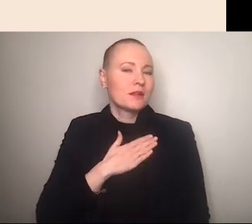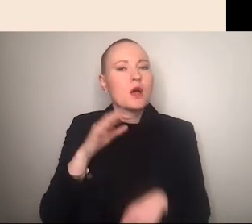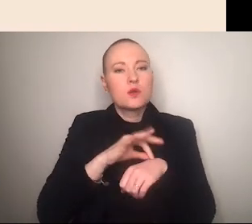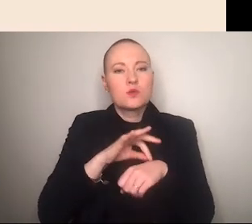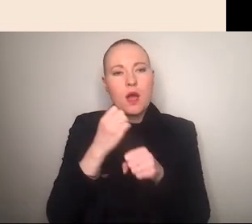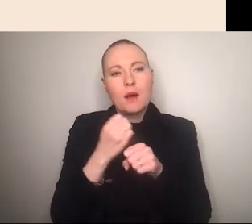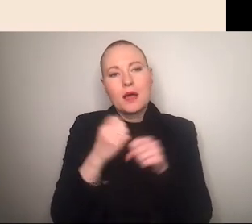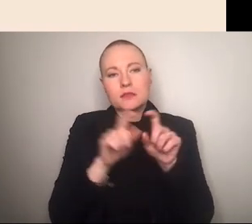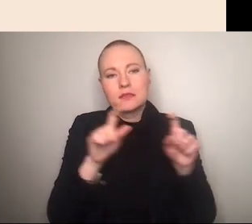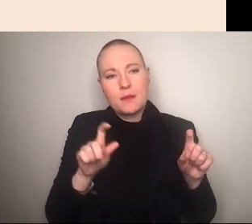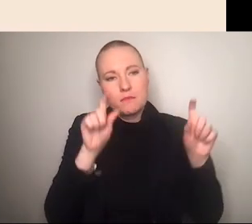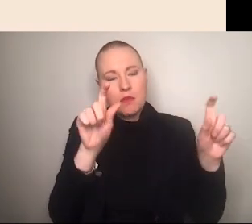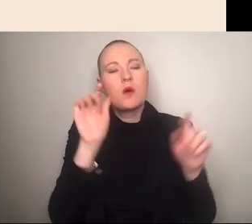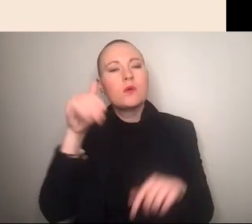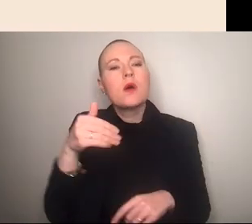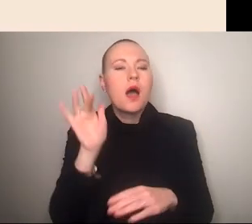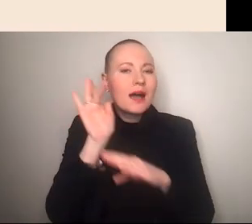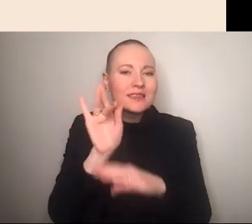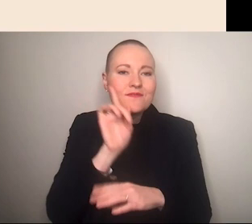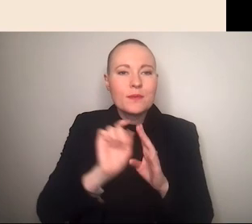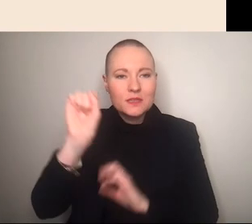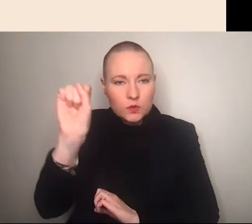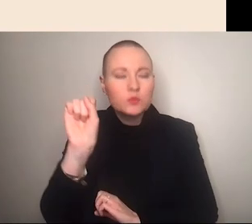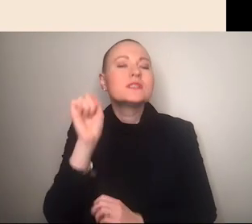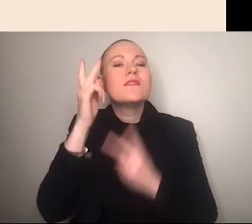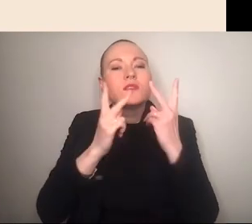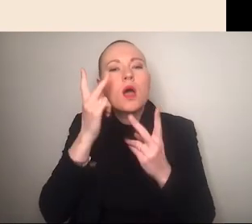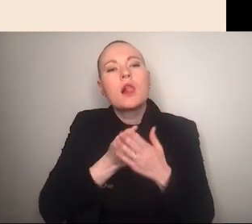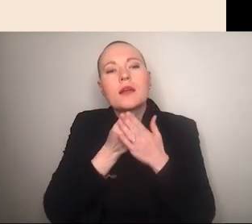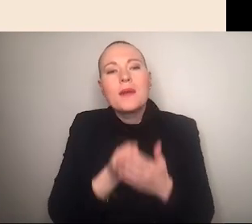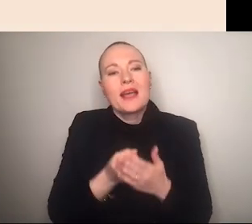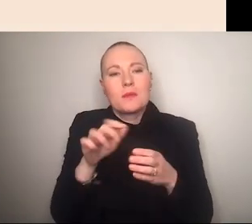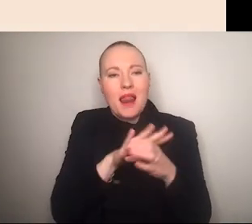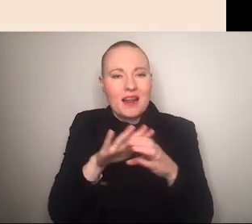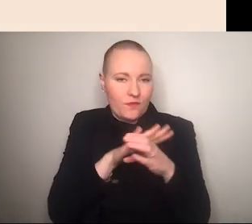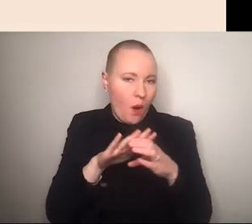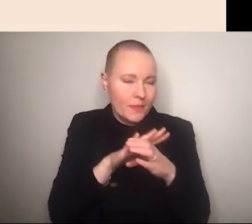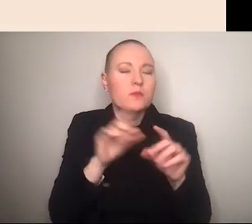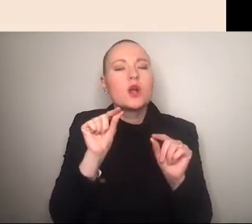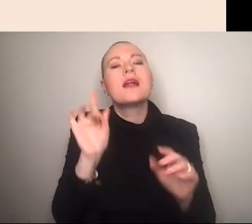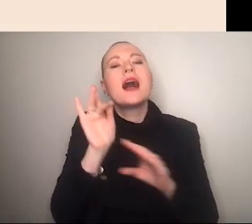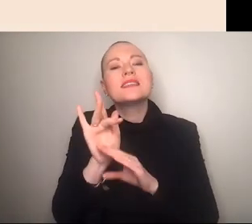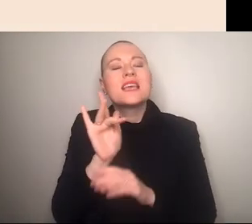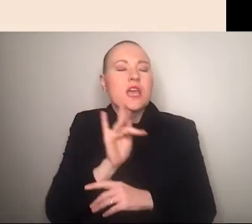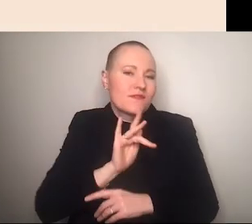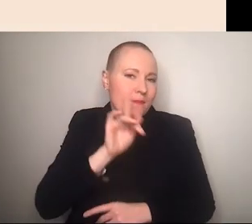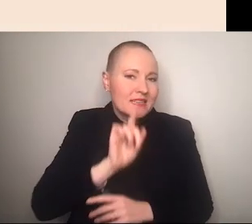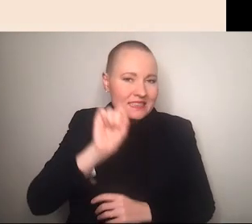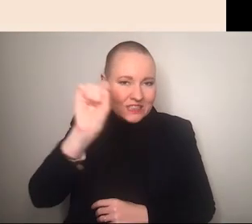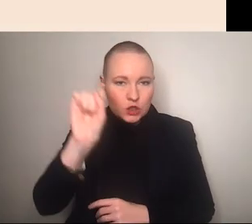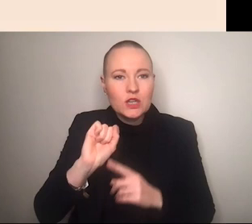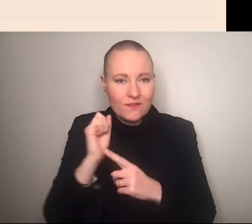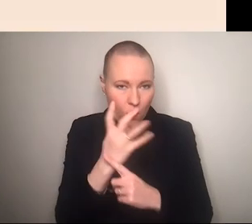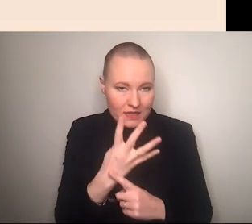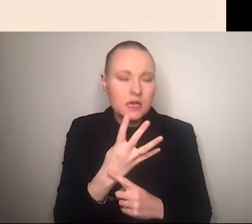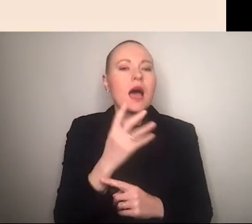antifeminismus auf visuell geprägten plattformen genauer gesagt eben antifeministischen influencerinnen auf tik tok und instagram